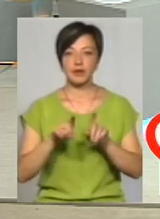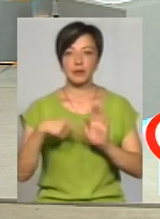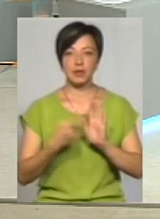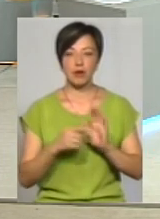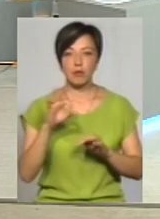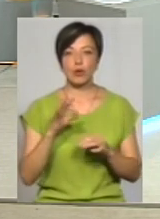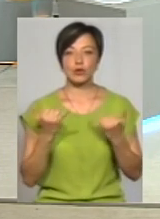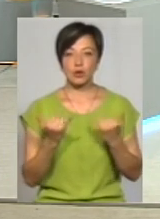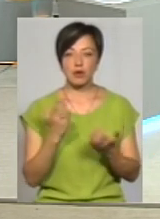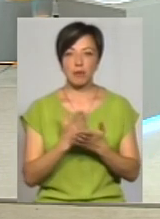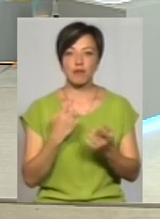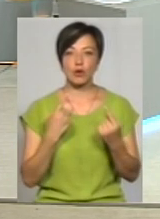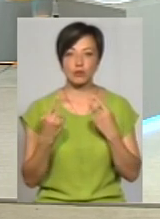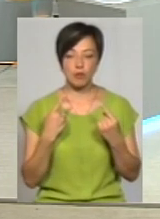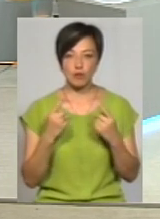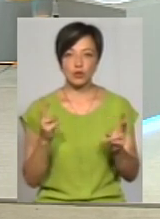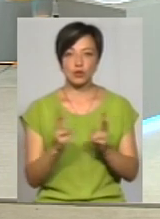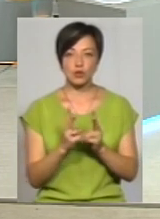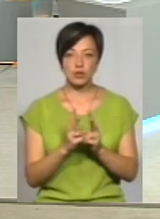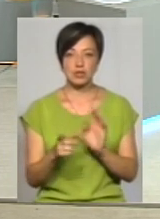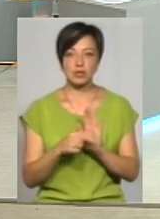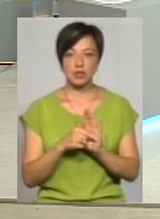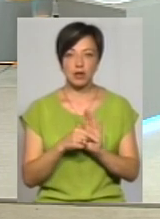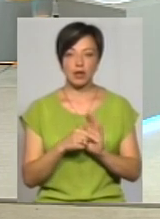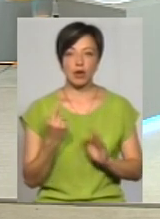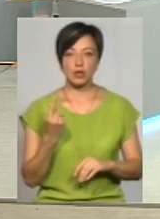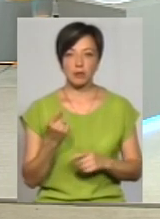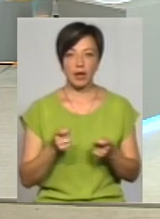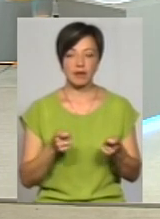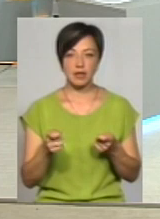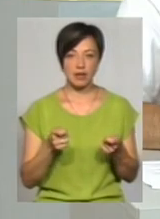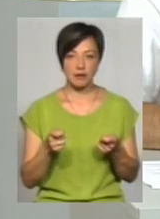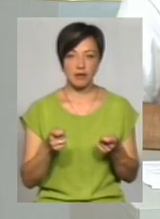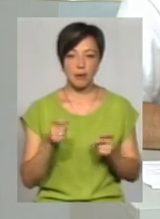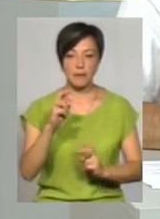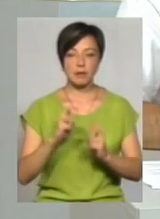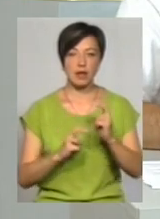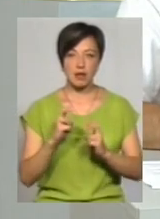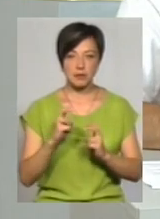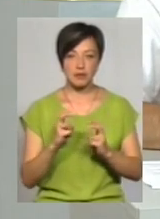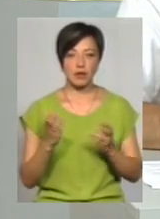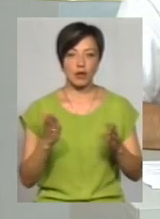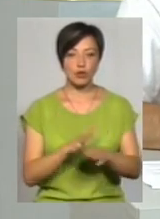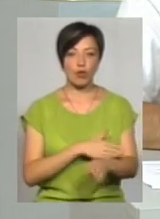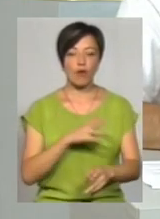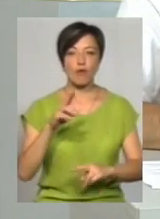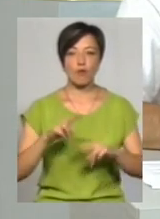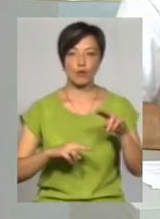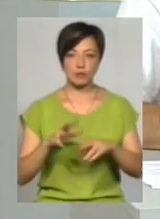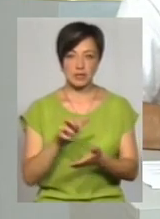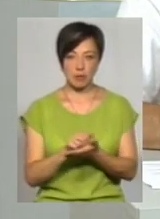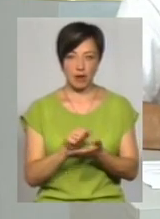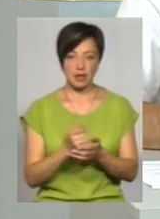про яке я сьогодні мав розмову, ми мали зустрічі з одним з керівників того підприємства, яке довго був, займається.